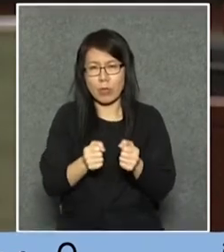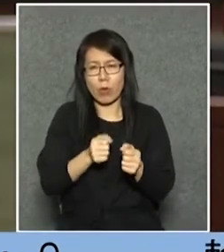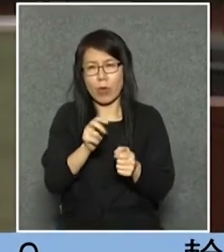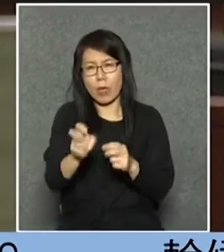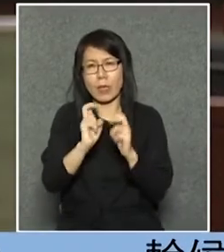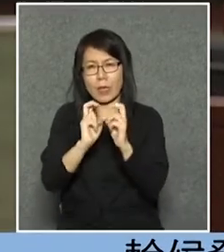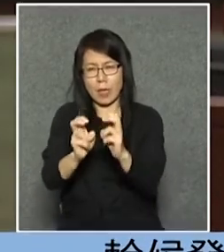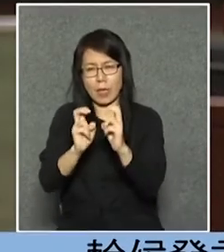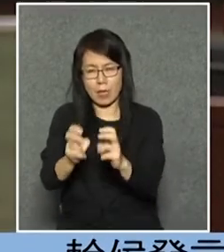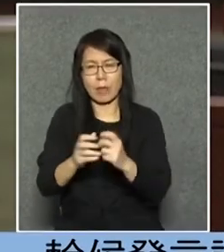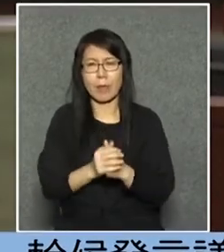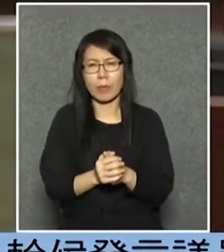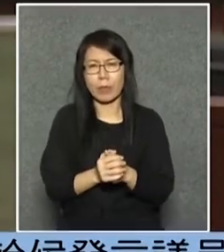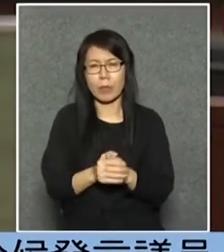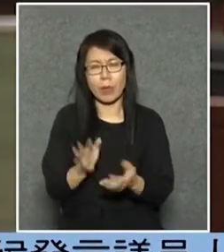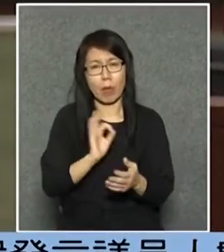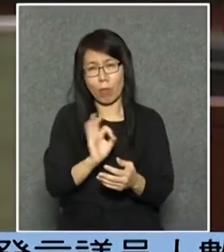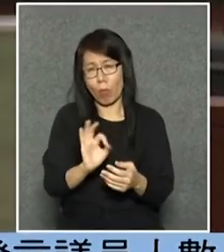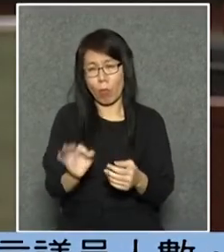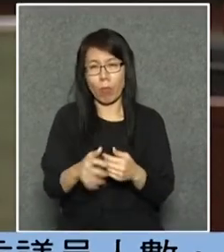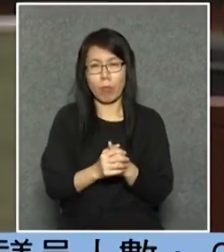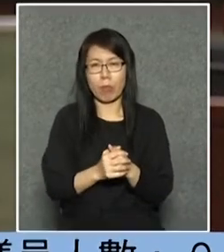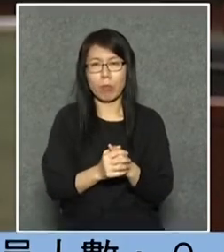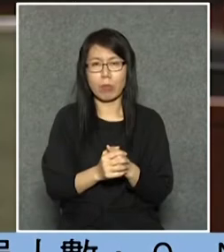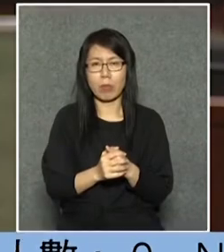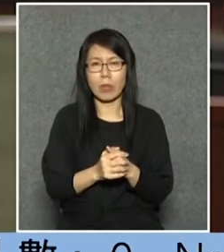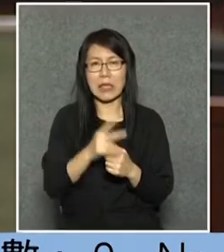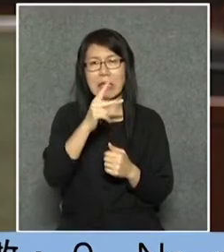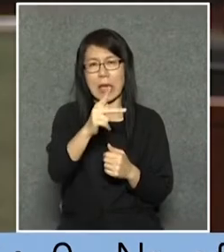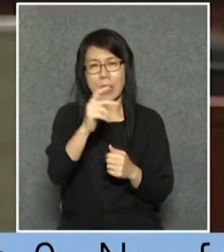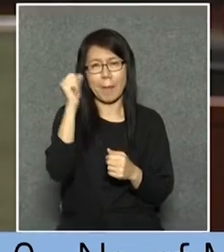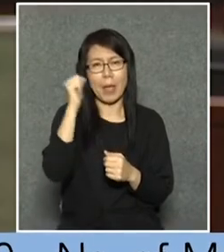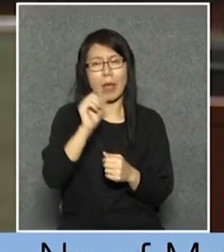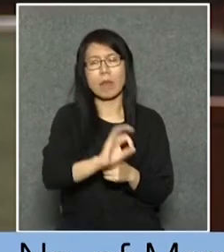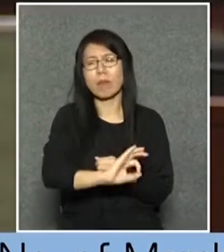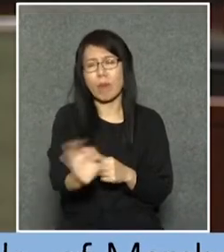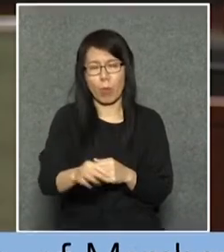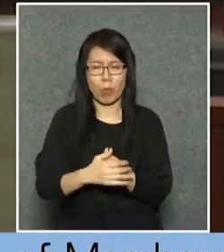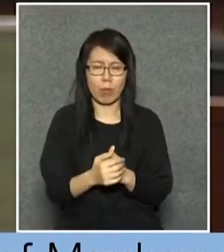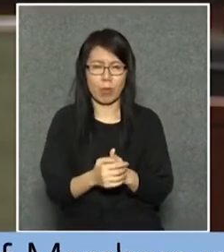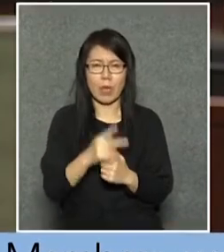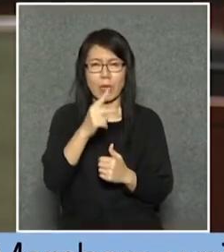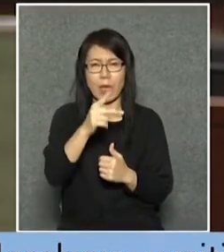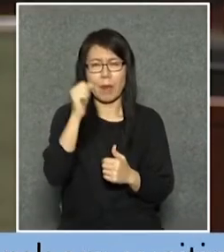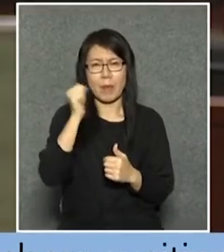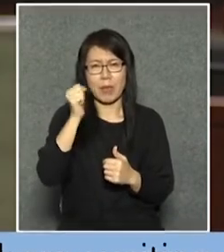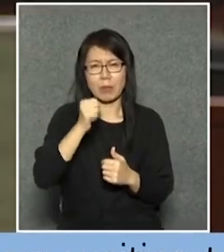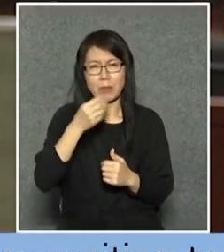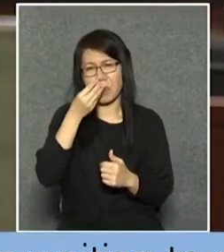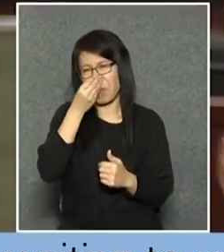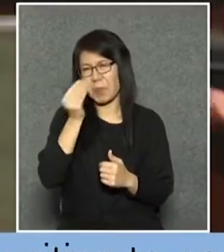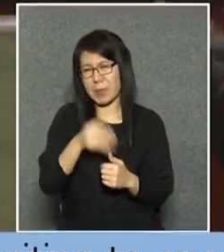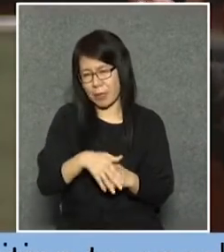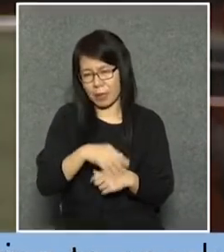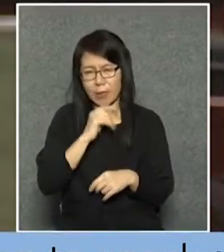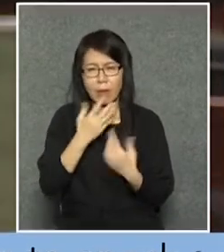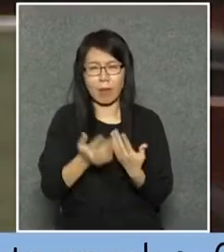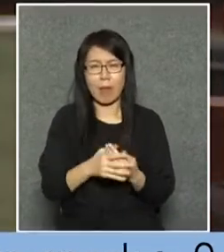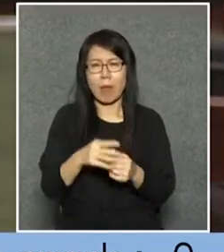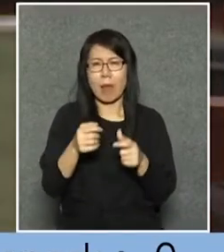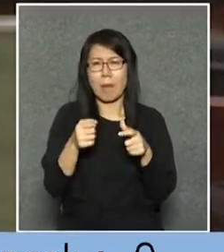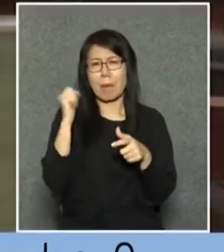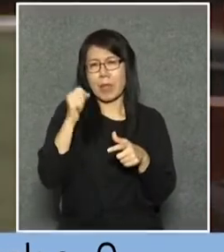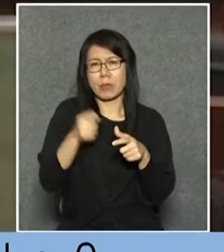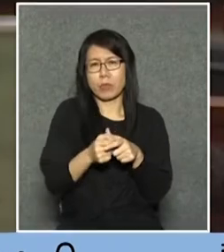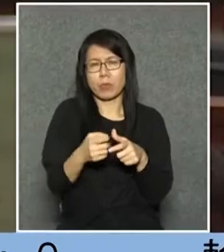那裏但是就沒有那些所謂K-Bar現在K-Bar就是私捨巴士公司覺得沒得